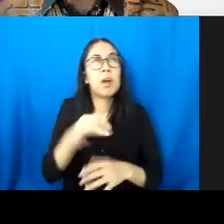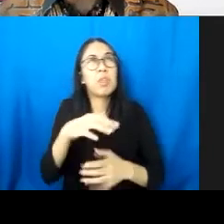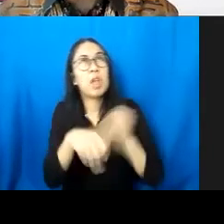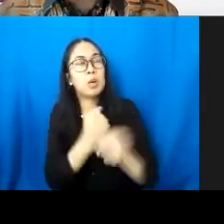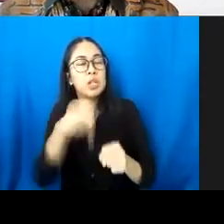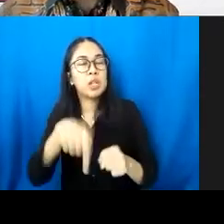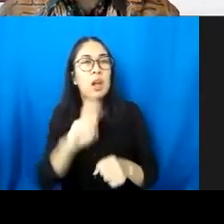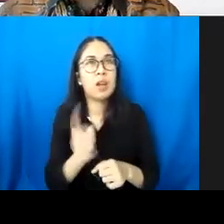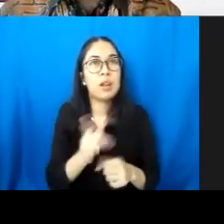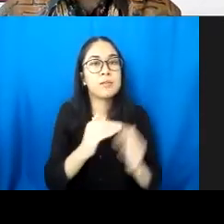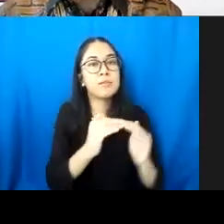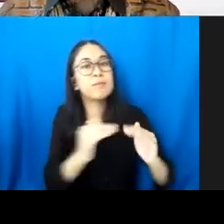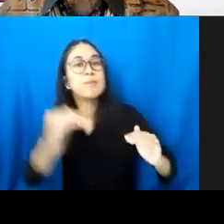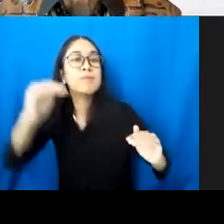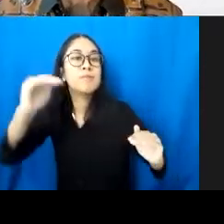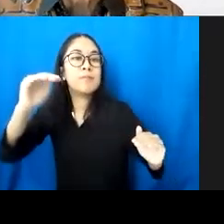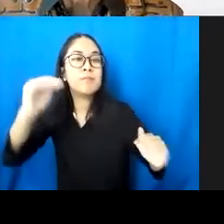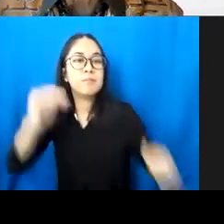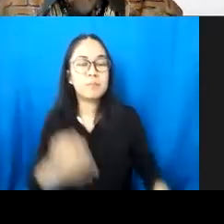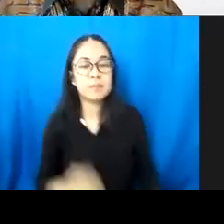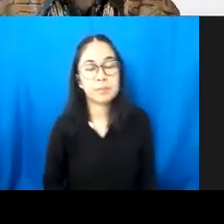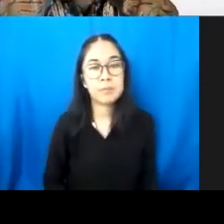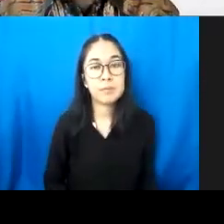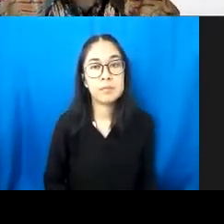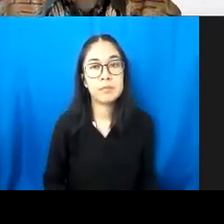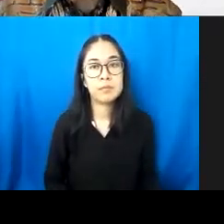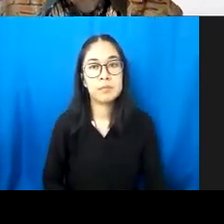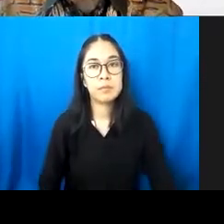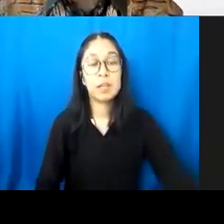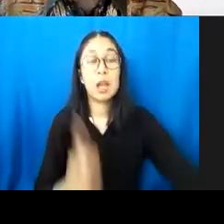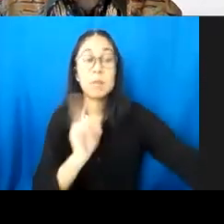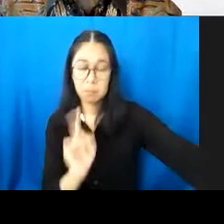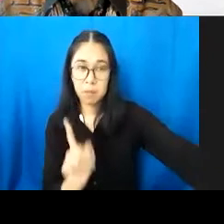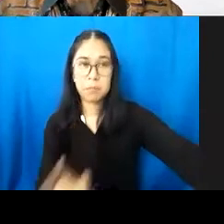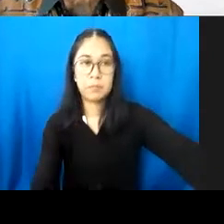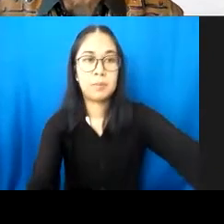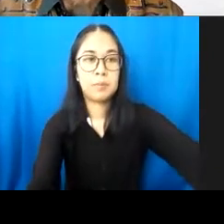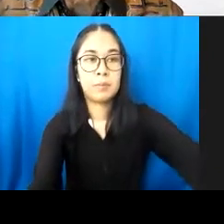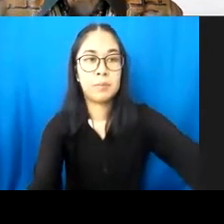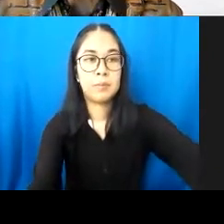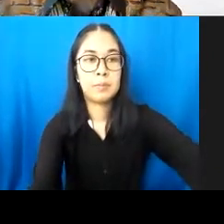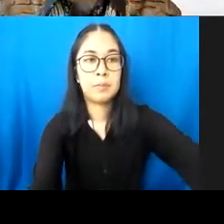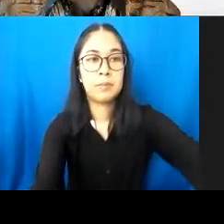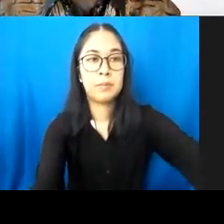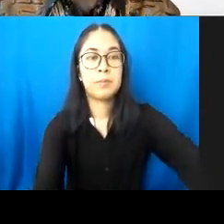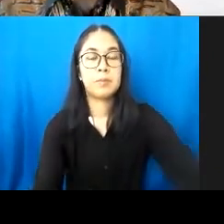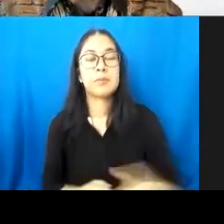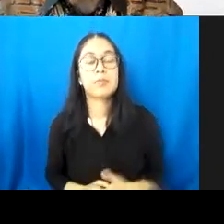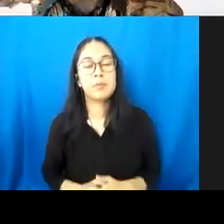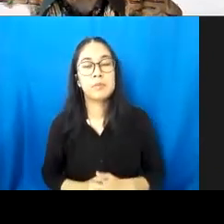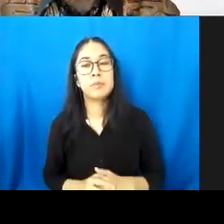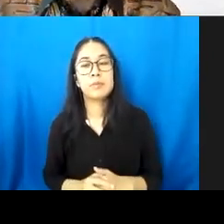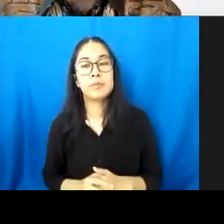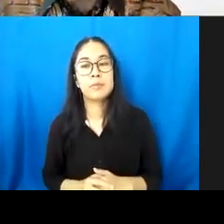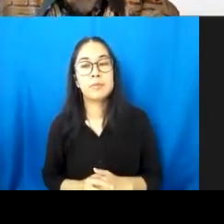untuk menaik. Nah, waktu kita lihat, apa penyebabnya memang kematian neonatal ini, yang